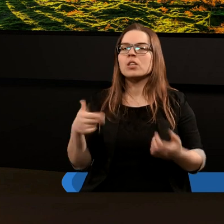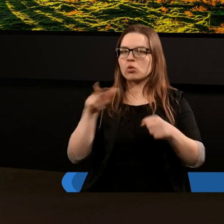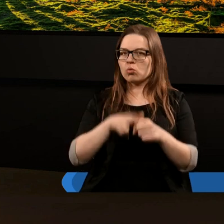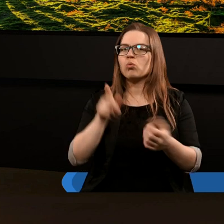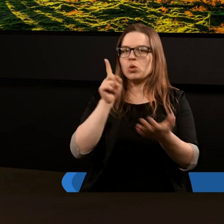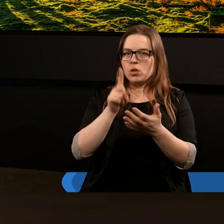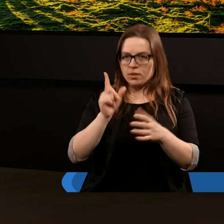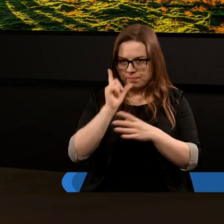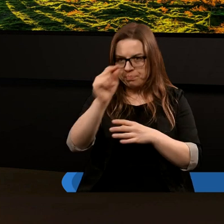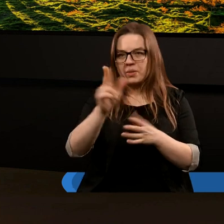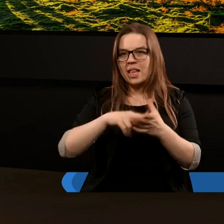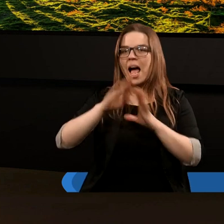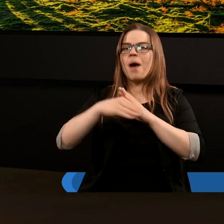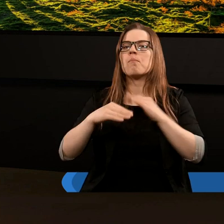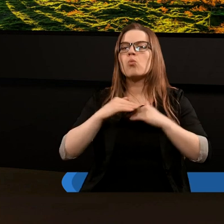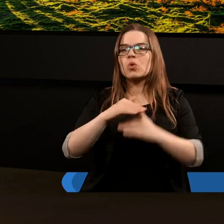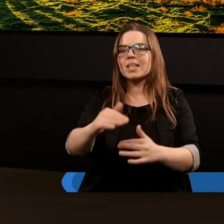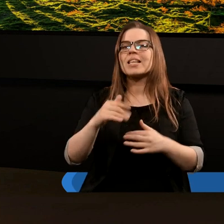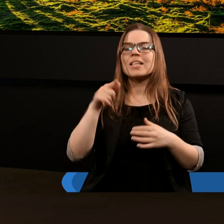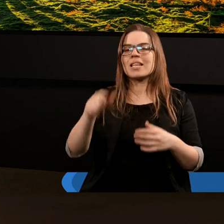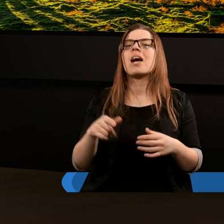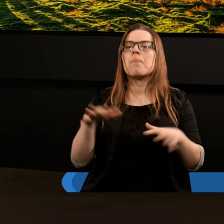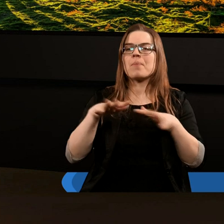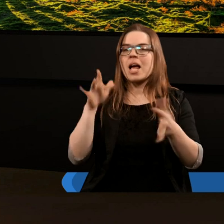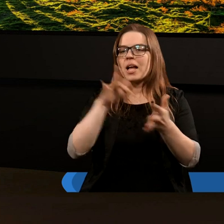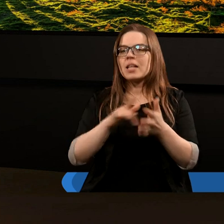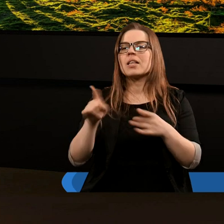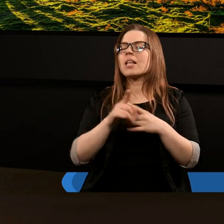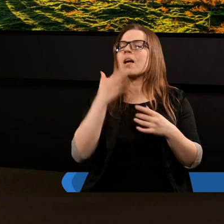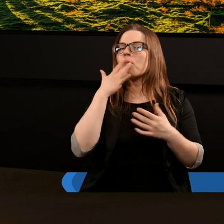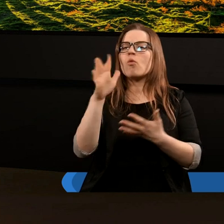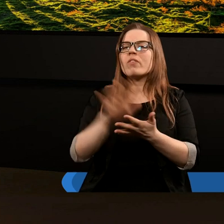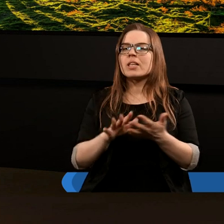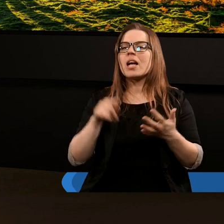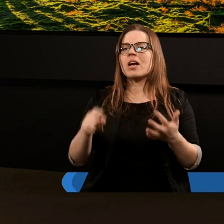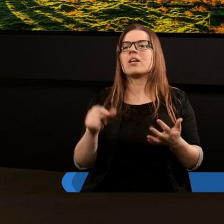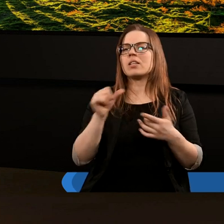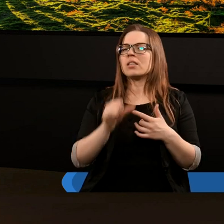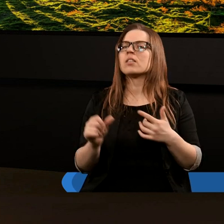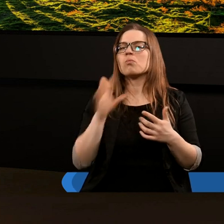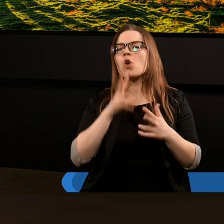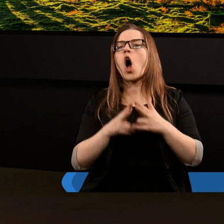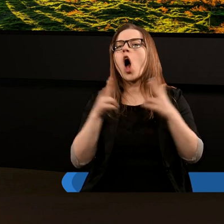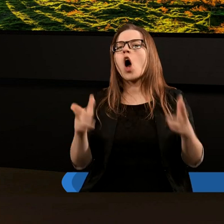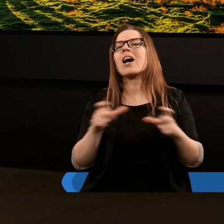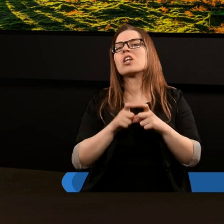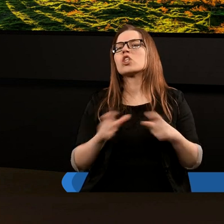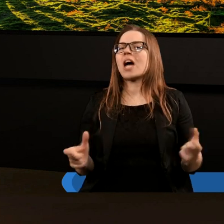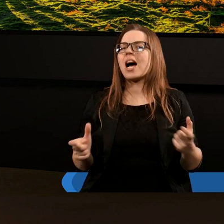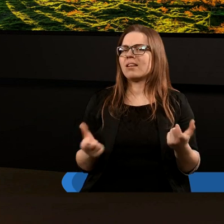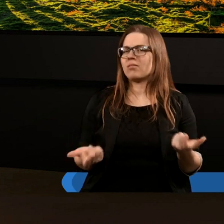udaje się na pustynię i tam ma swoje przygotowane miejsce. Ale mówi nam też ten tekst o tym, że jest pewien okres czasu.